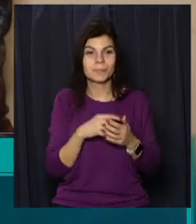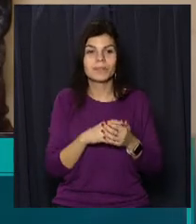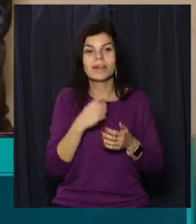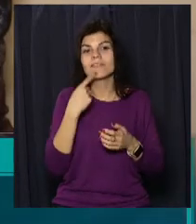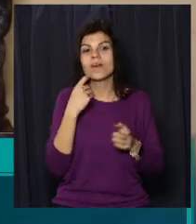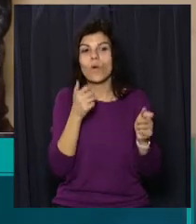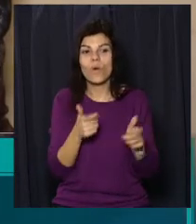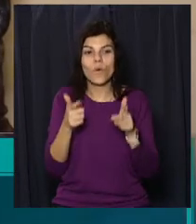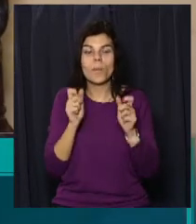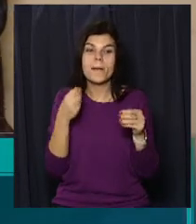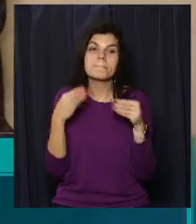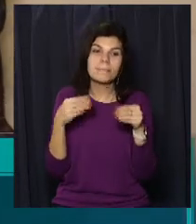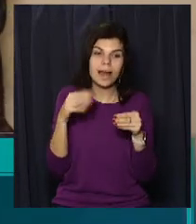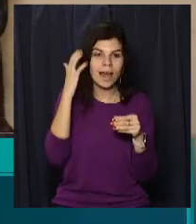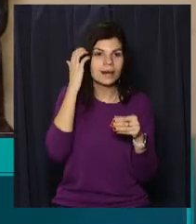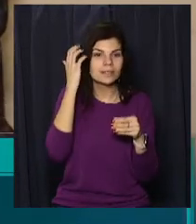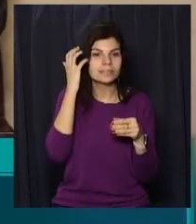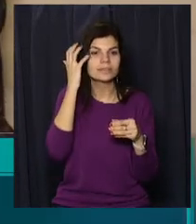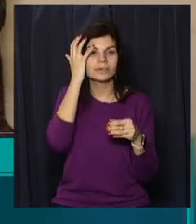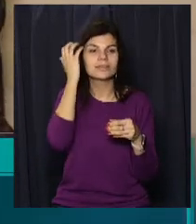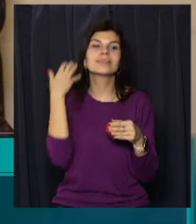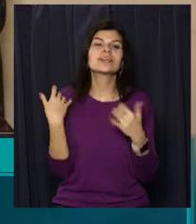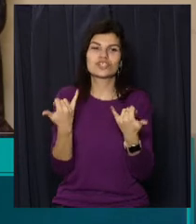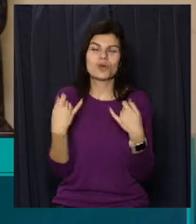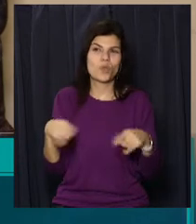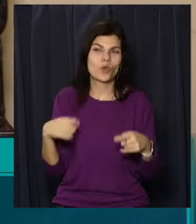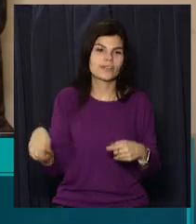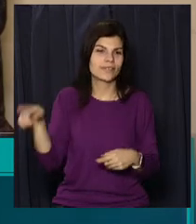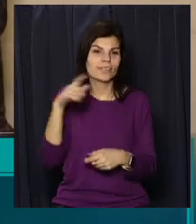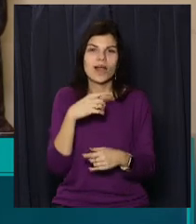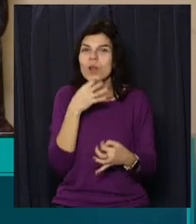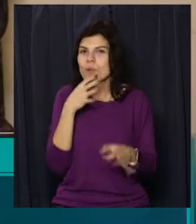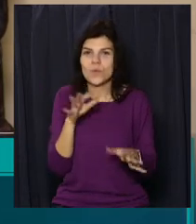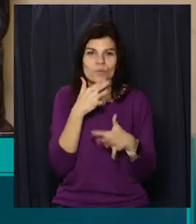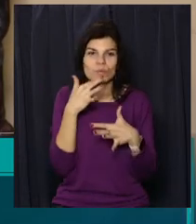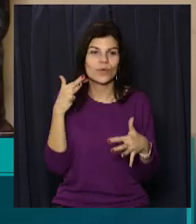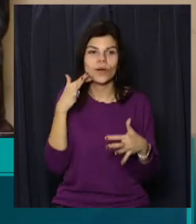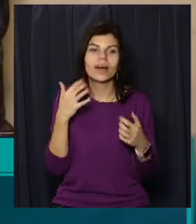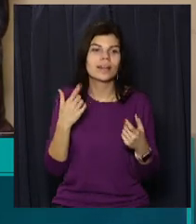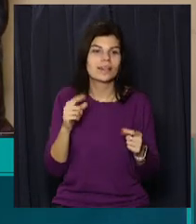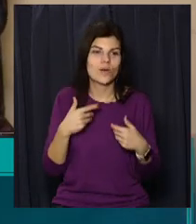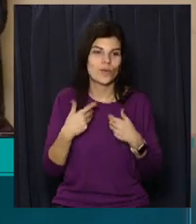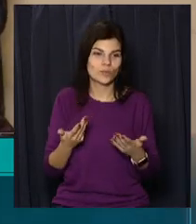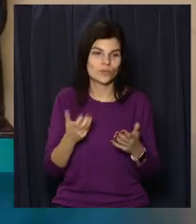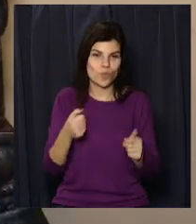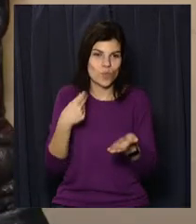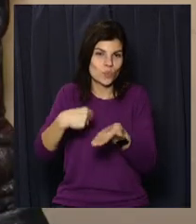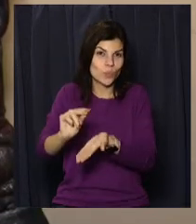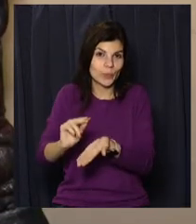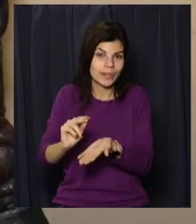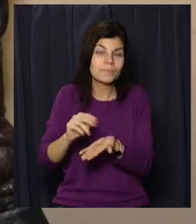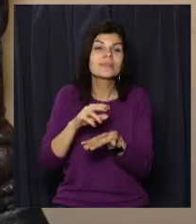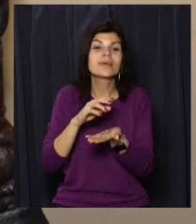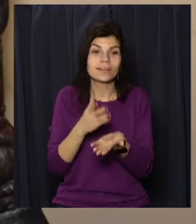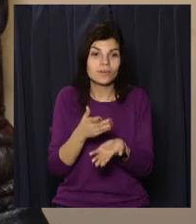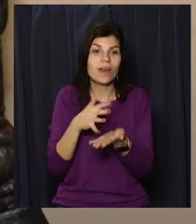пластикові. Вони продаються зараз везде, в творчостіх магазинах, де можна це купити. І далі, опять-таки,